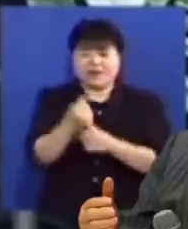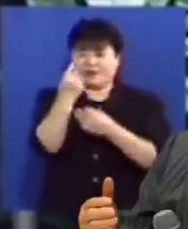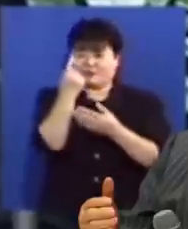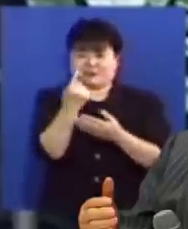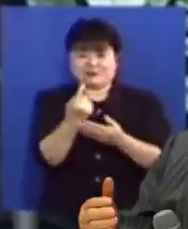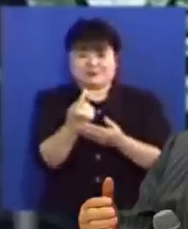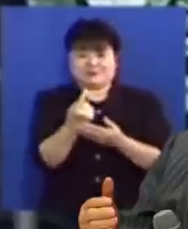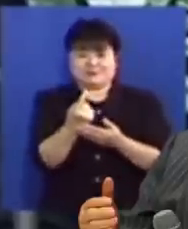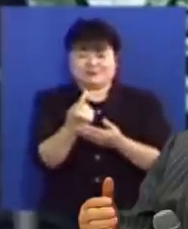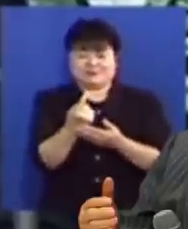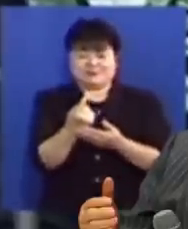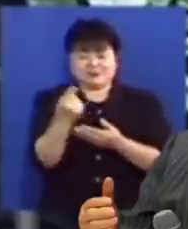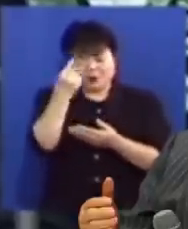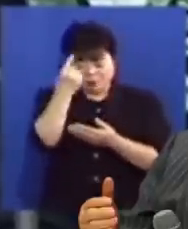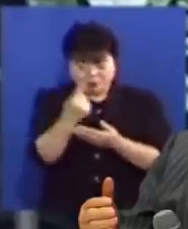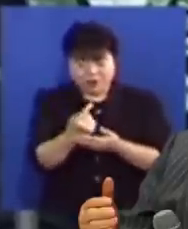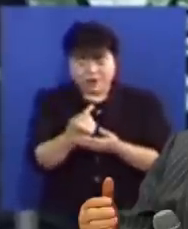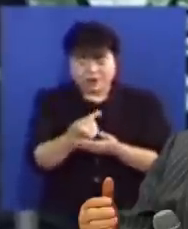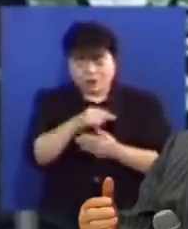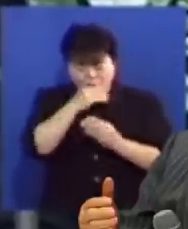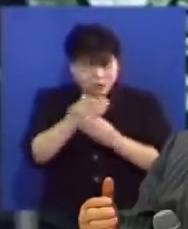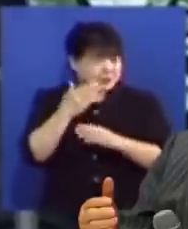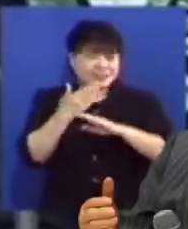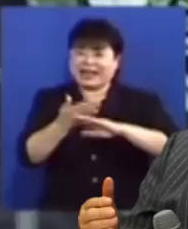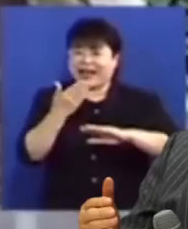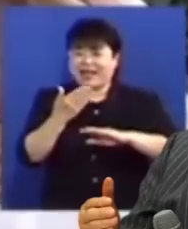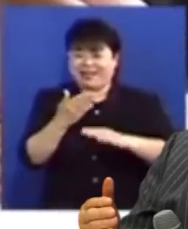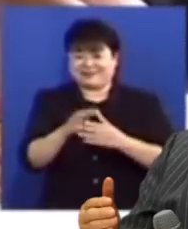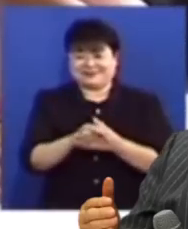완전히 다른 사람이 되는 것입니다